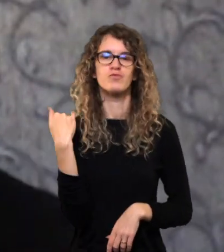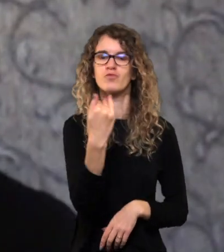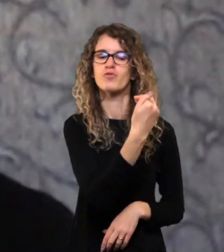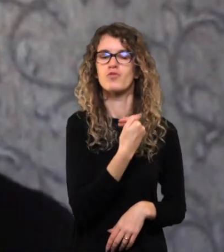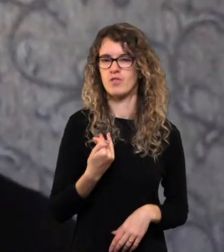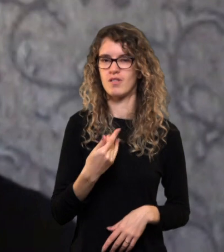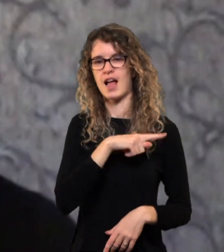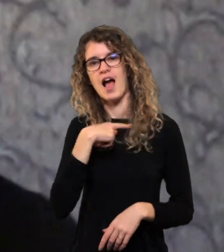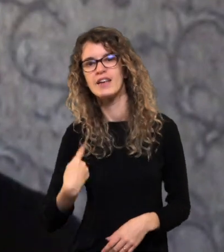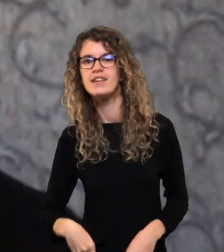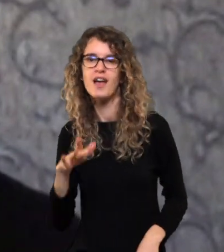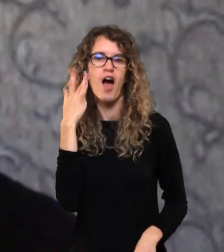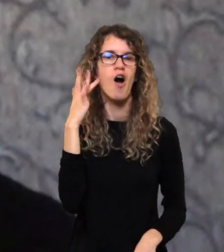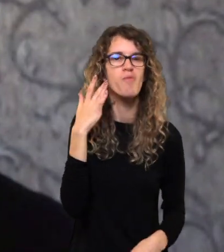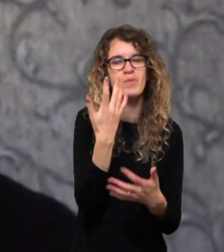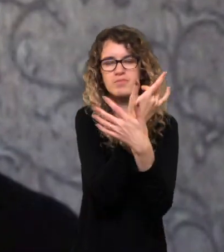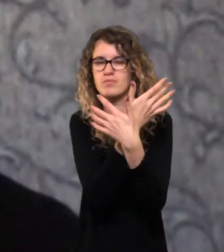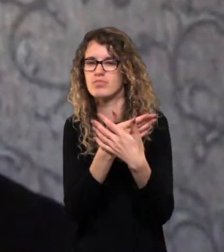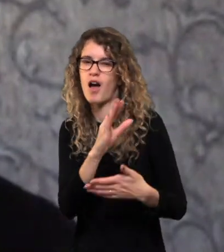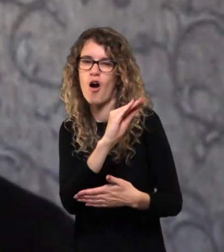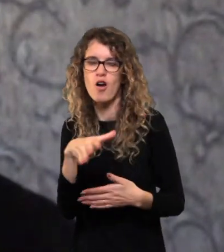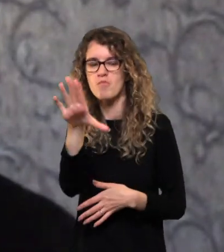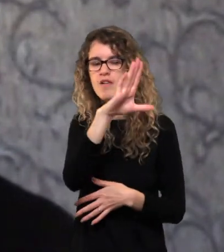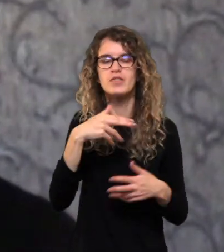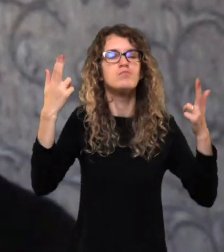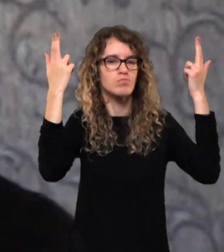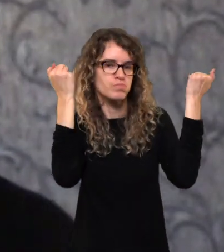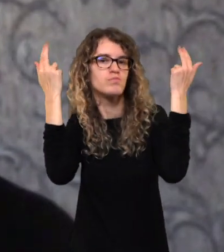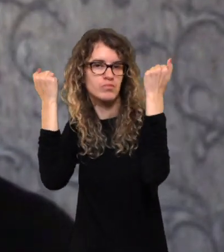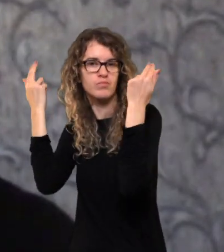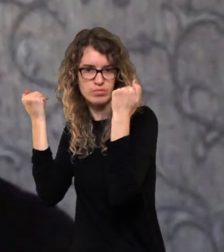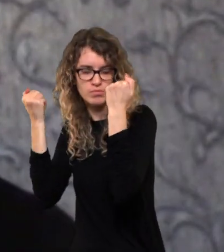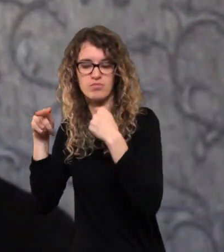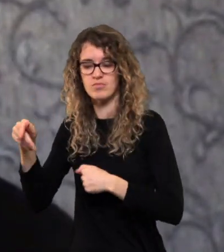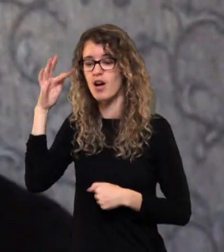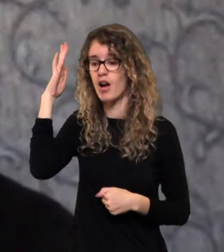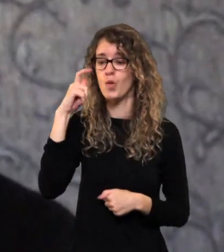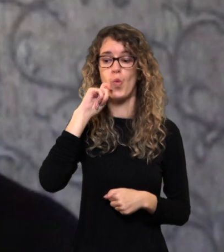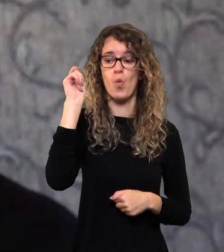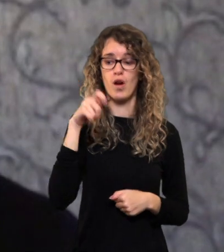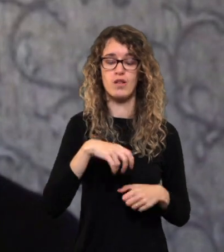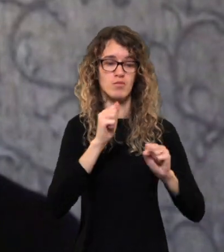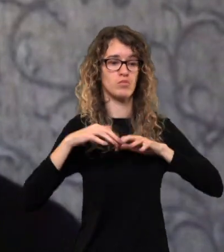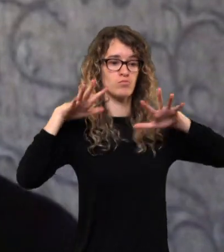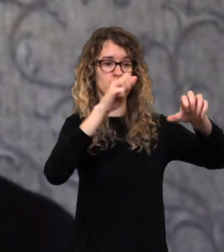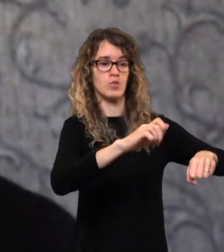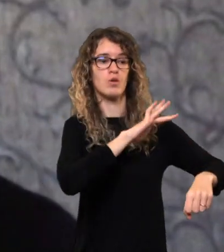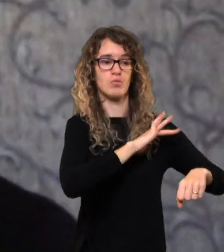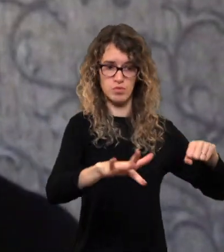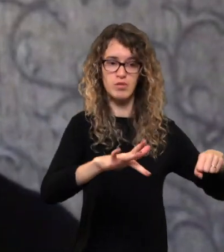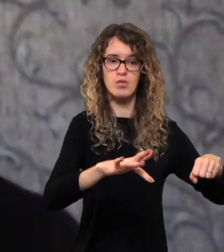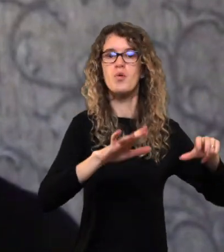kurio žodžio klausosi Amerika, Europa, Kenija, su kuriuo privalo skaitytis. Jis manė, kad gali tai